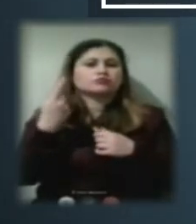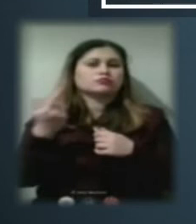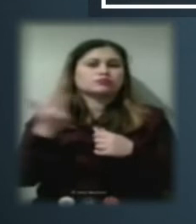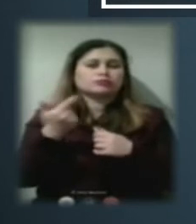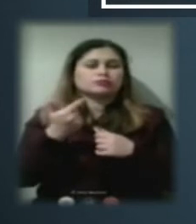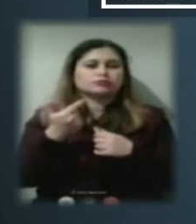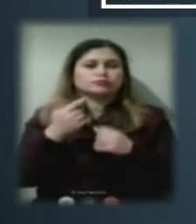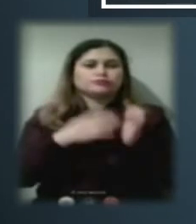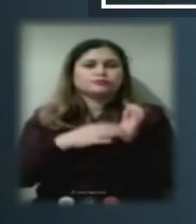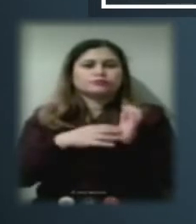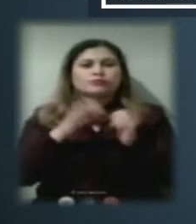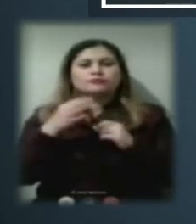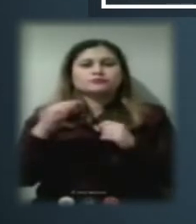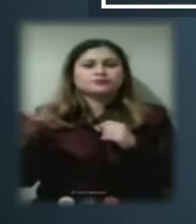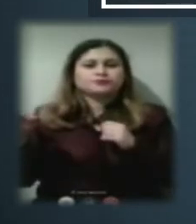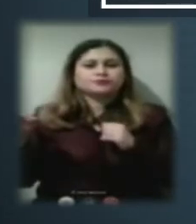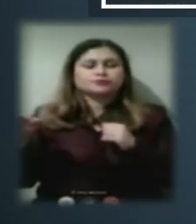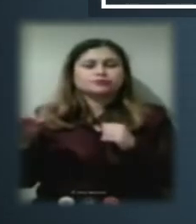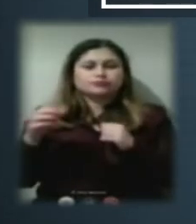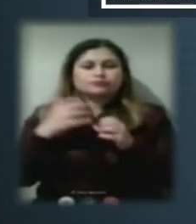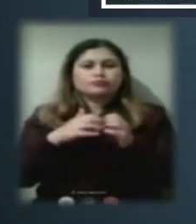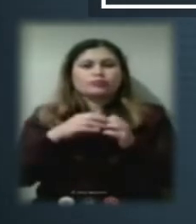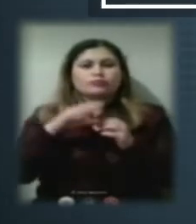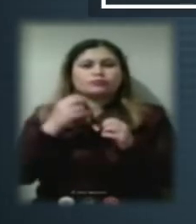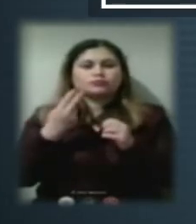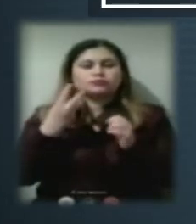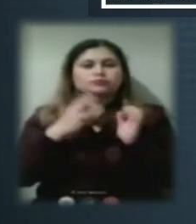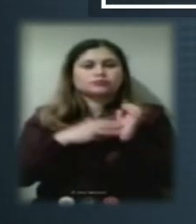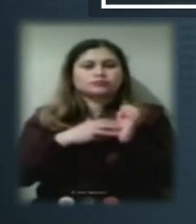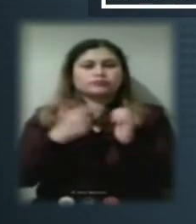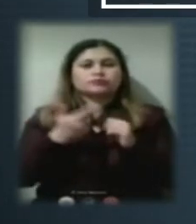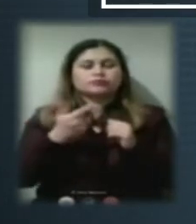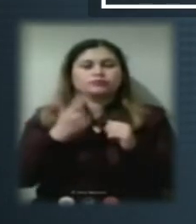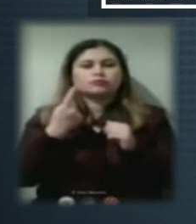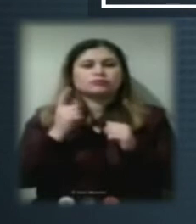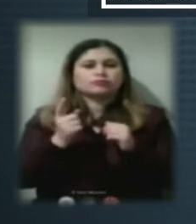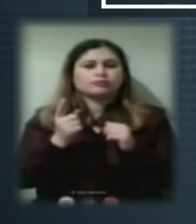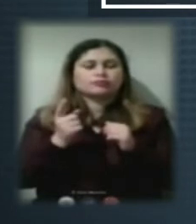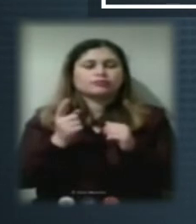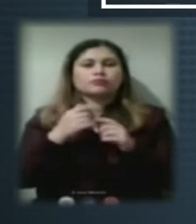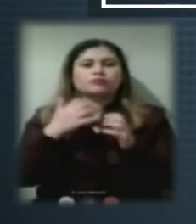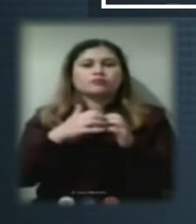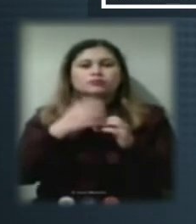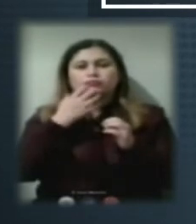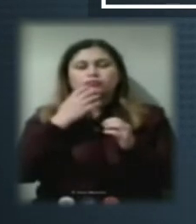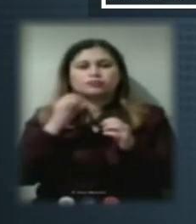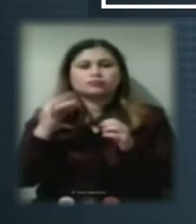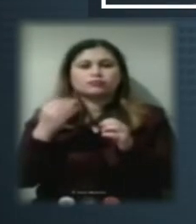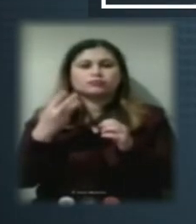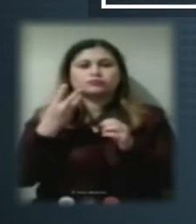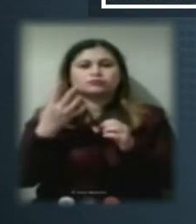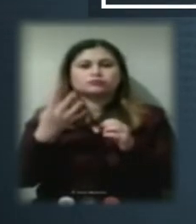копійок, Херсонська ТЕЦ 38 гривень 1 копійка і Херсон Теплоенерго 34 гривни